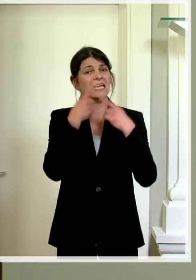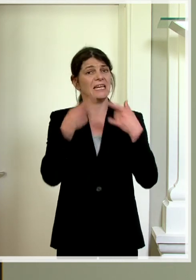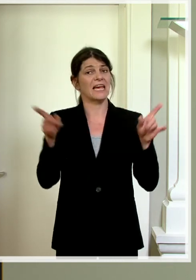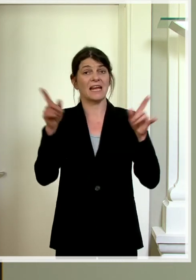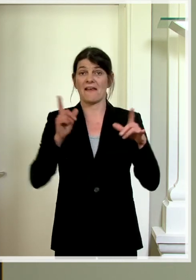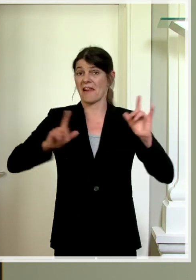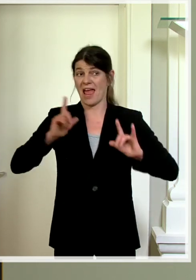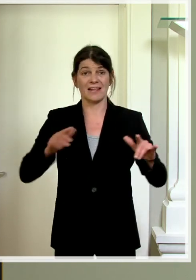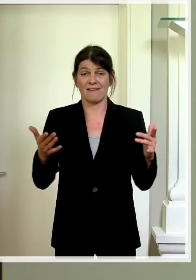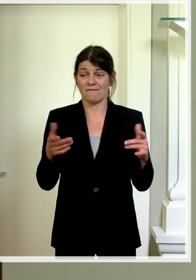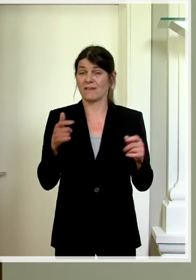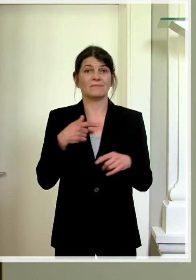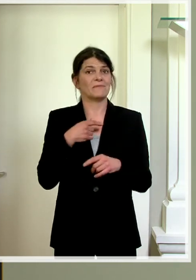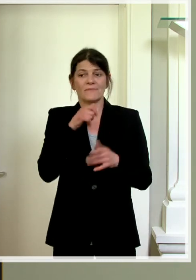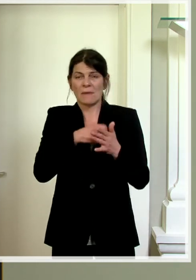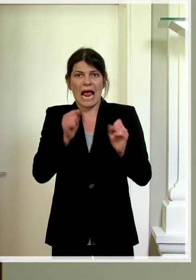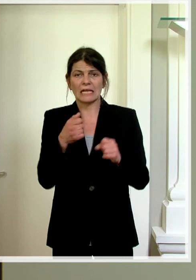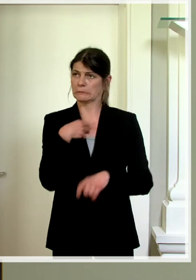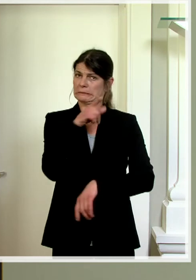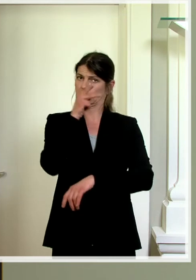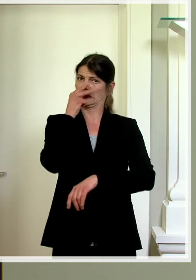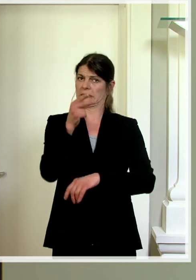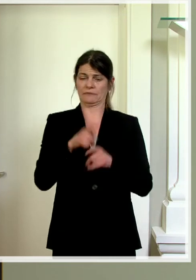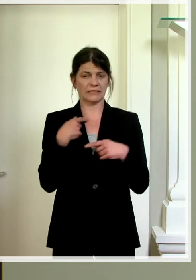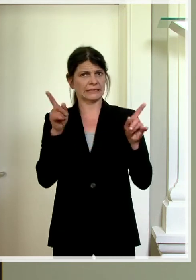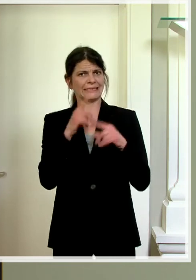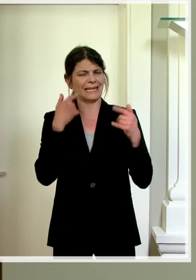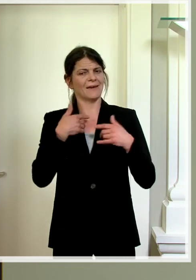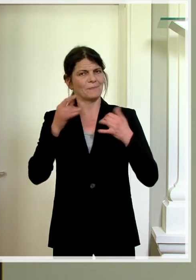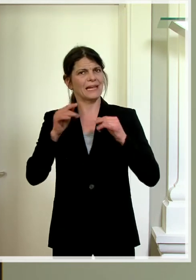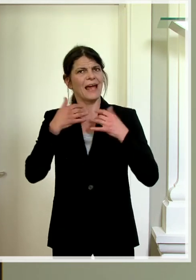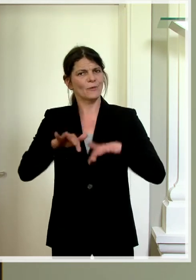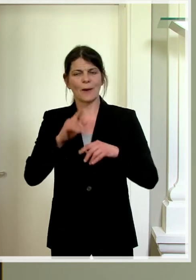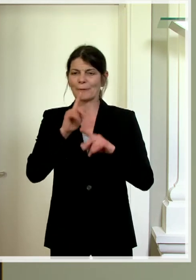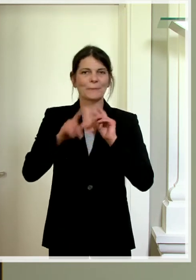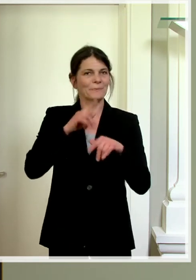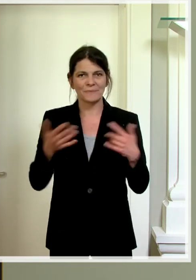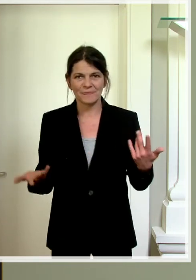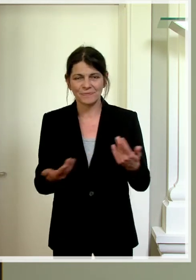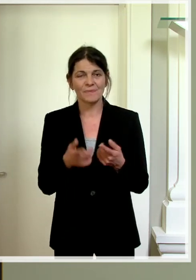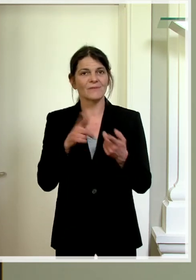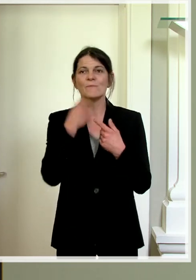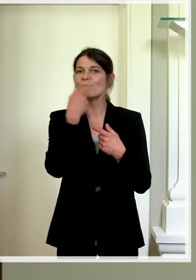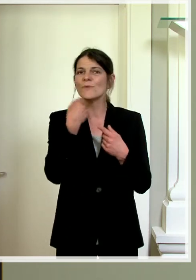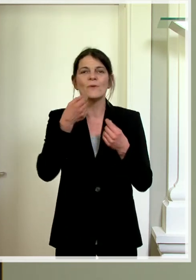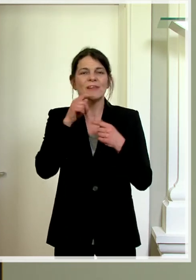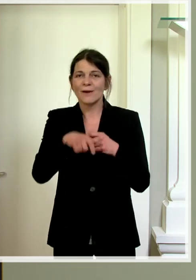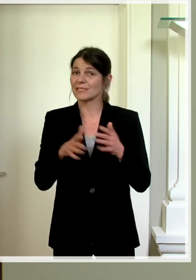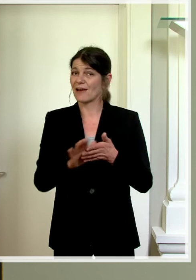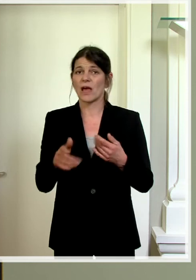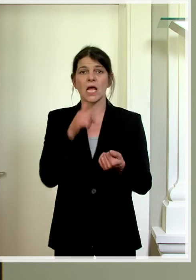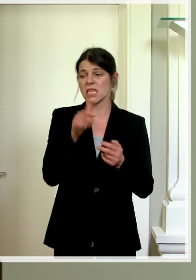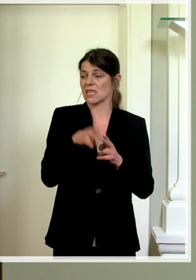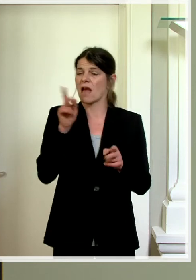und das ist leider unvermeidlich, man sieht sie ja selbst, wenn man singt, dass die Partikel, die aus dem Mund entweichen, dass die nicht den